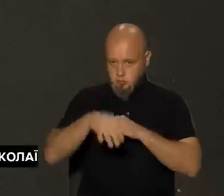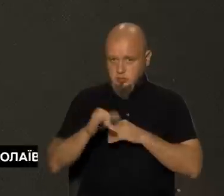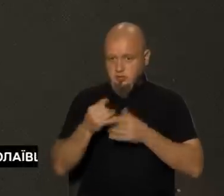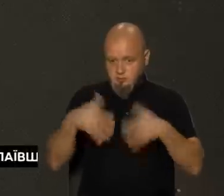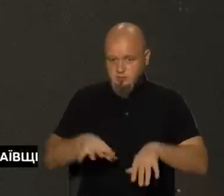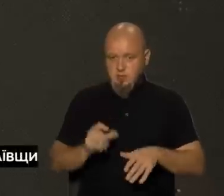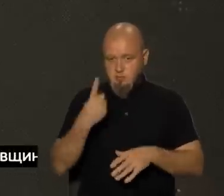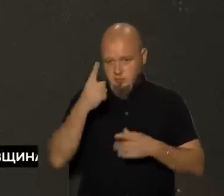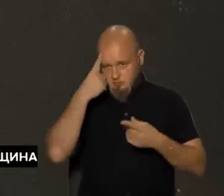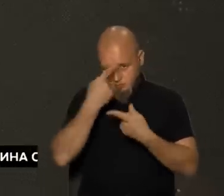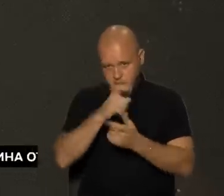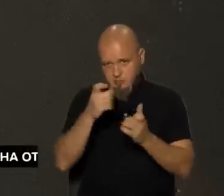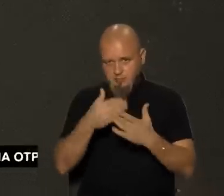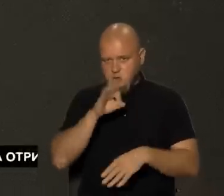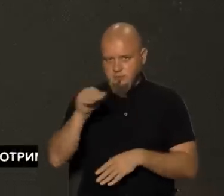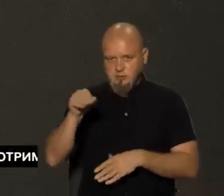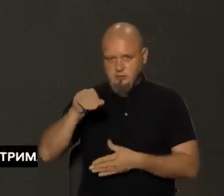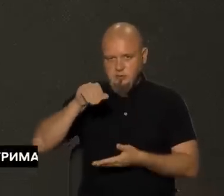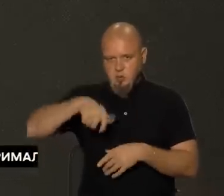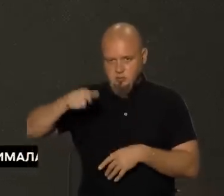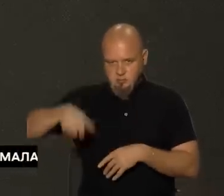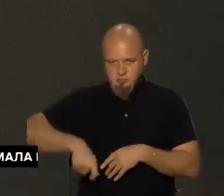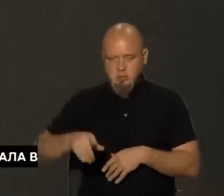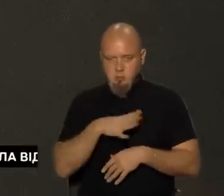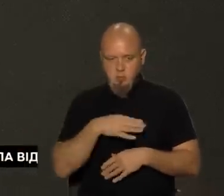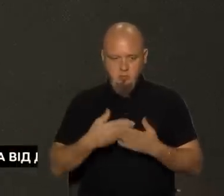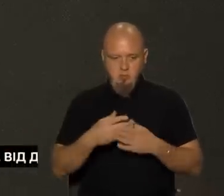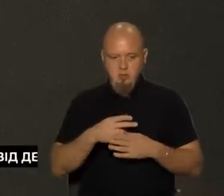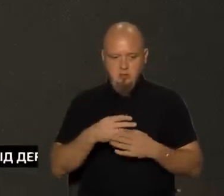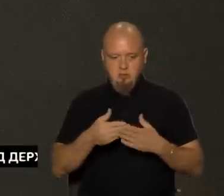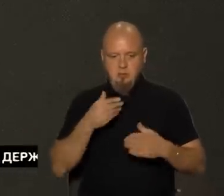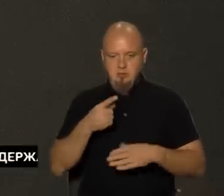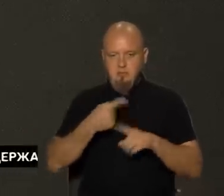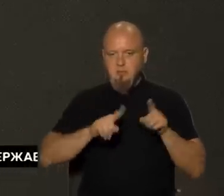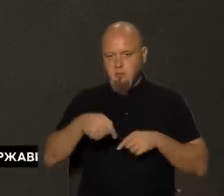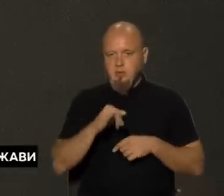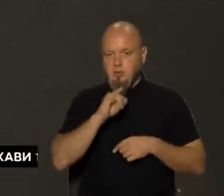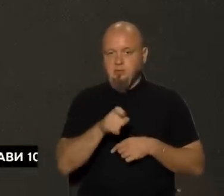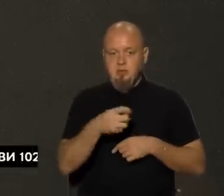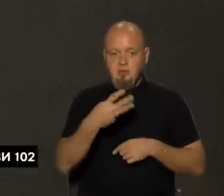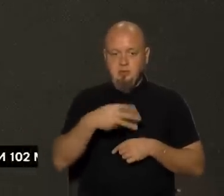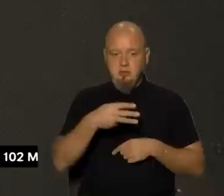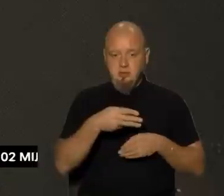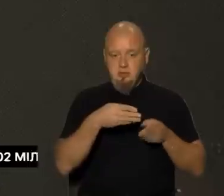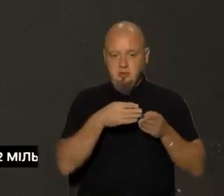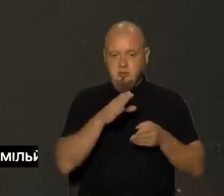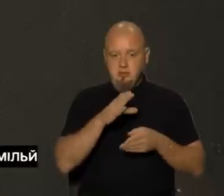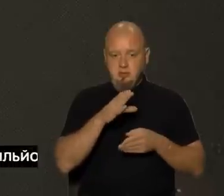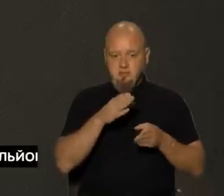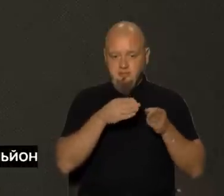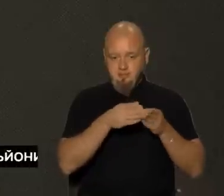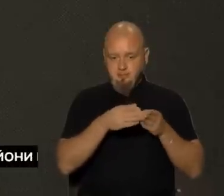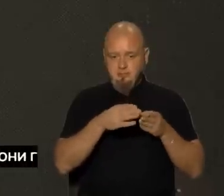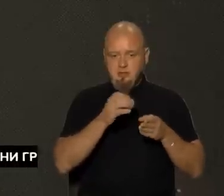перші повідомлення від офіційних осіб були буквально за півгодини. Із 30 силосів бортового елеватора 13